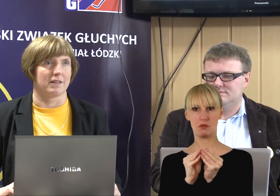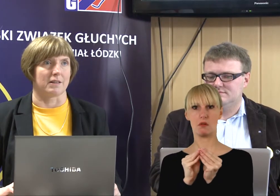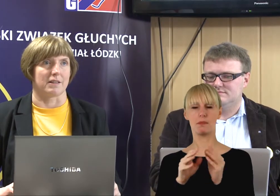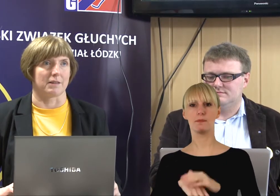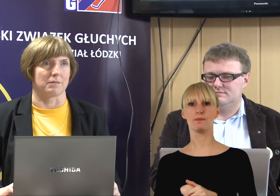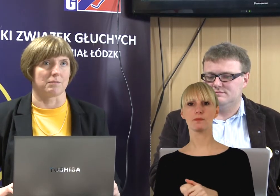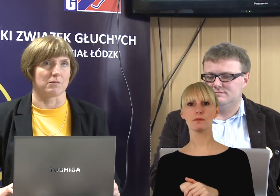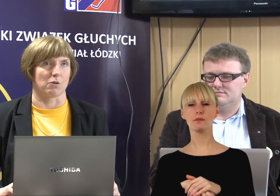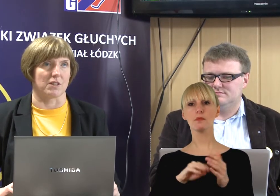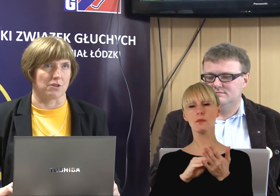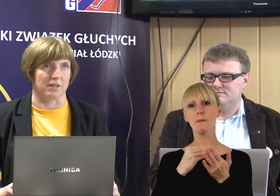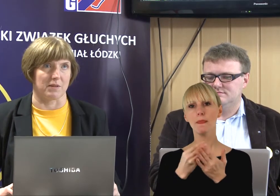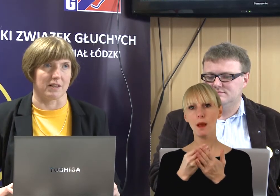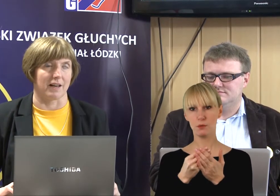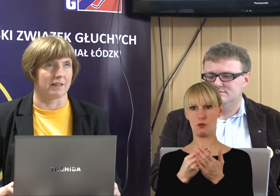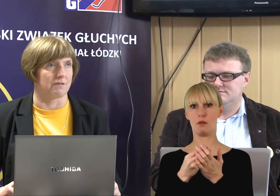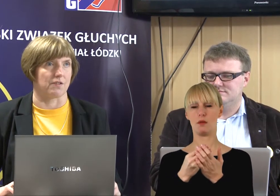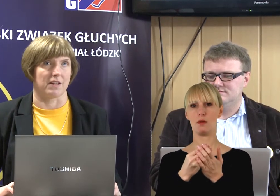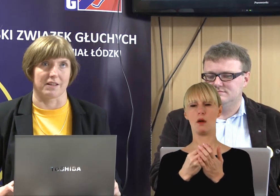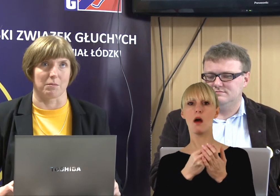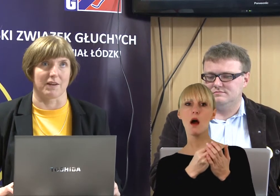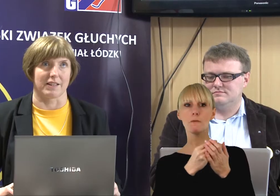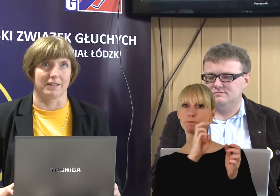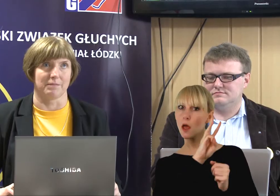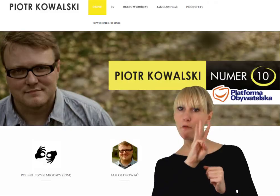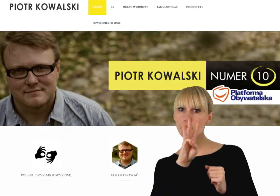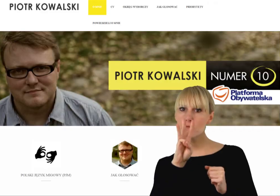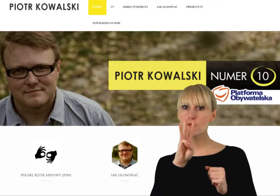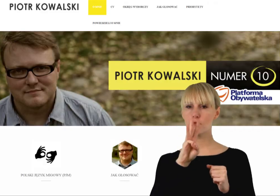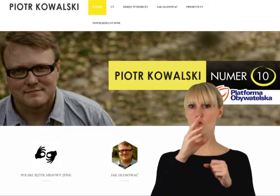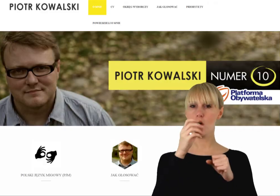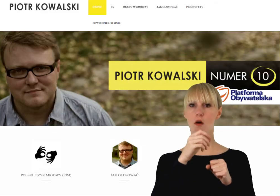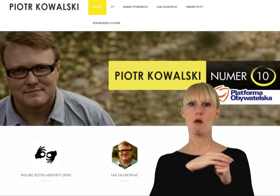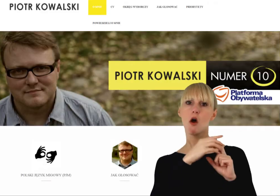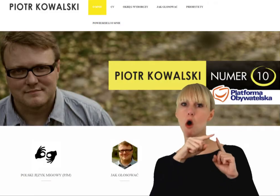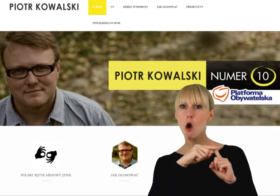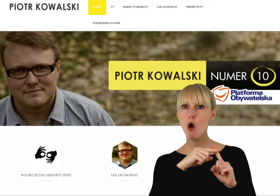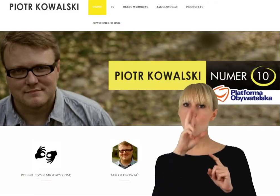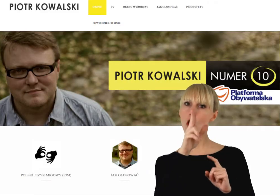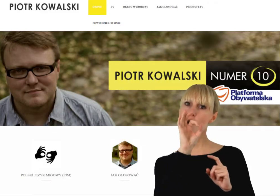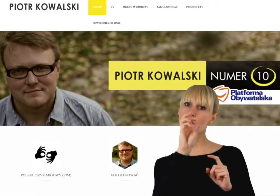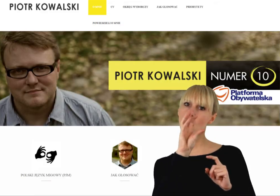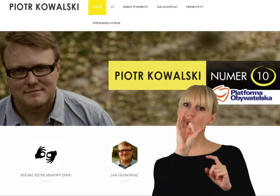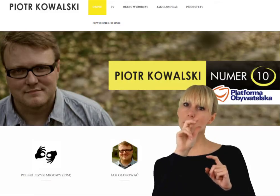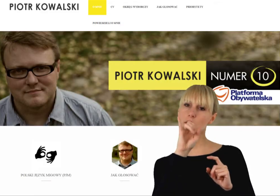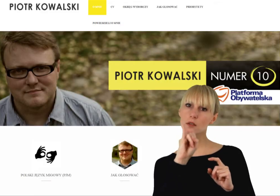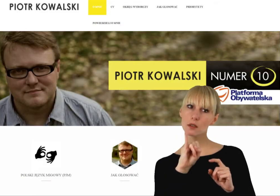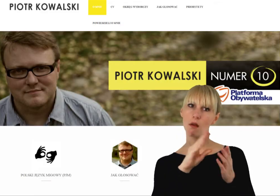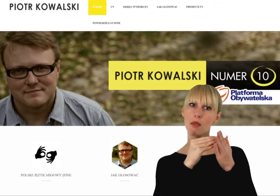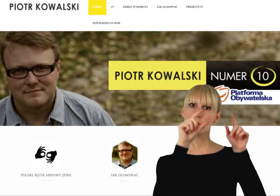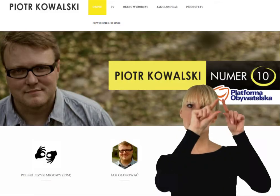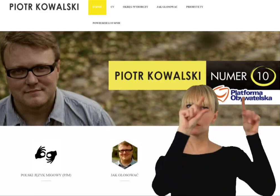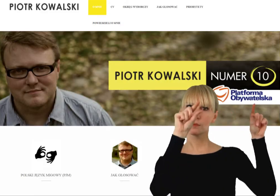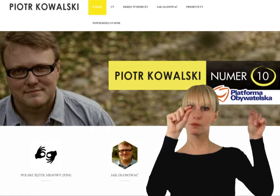są też dostępne dla wszystkich innych obywateli. Jestem w tej chwili na stronę Piotra Kowalskiego. Piotr